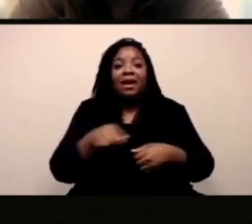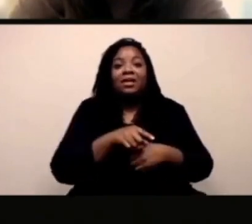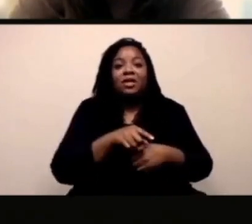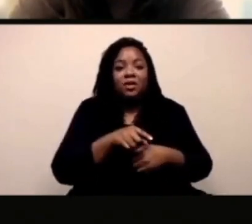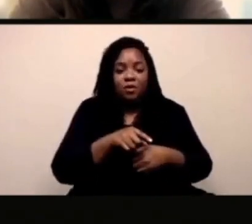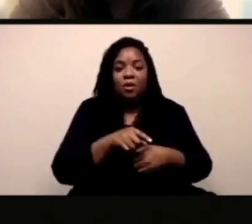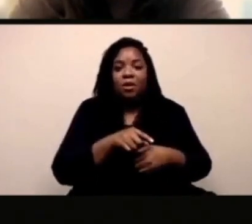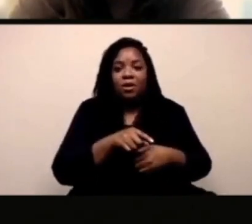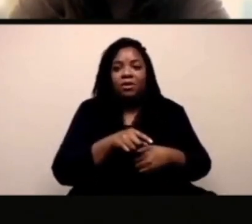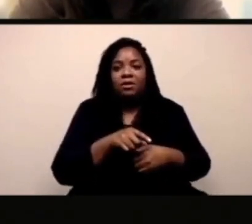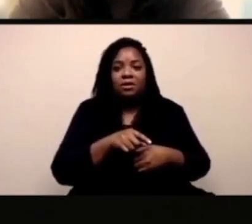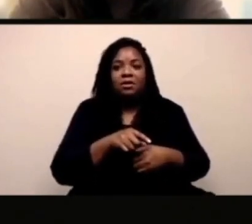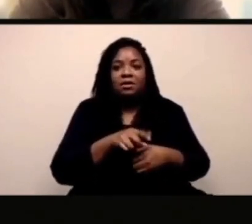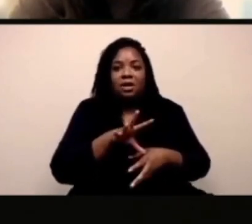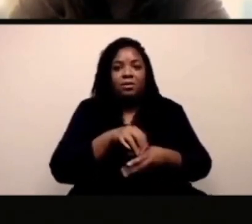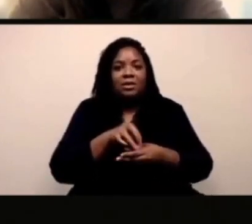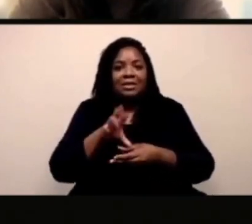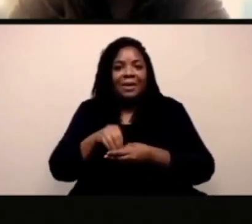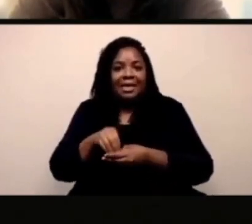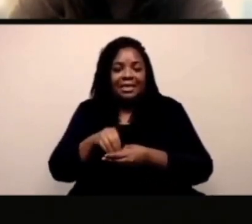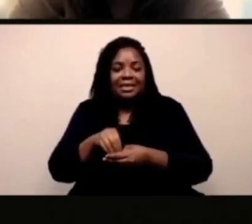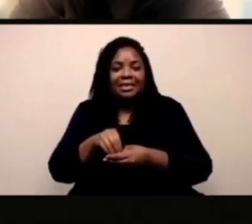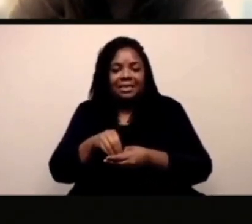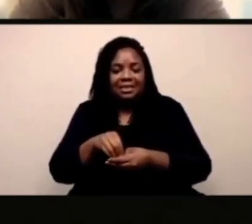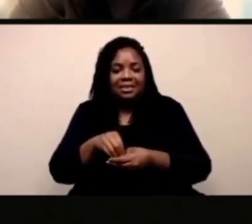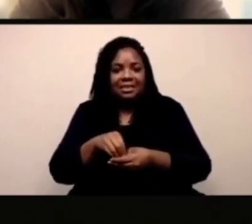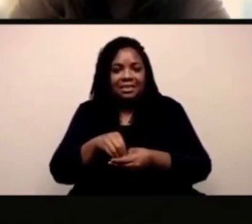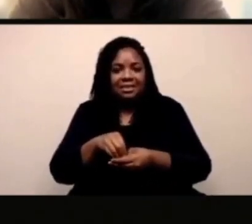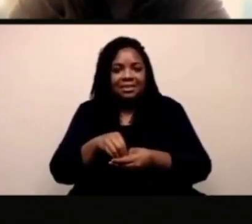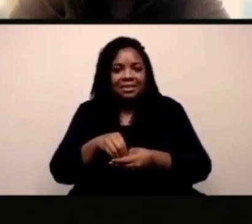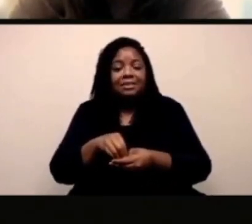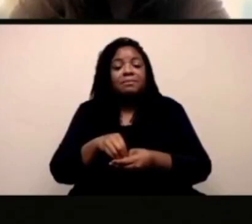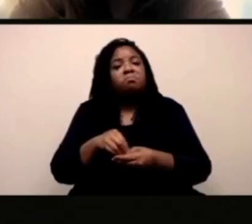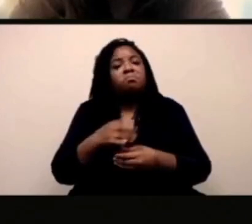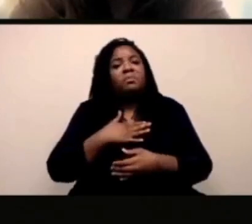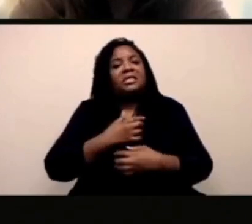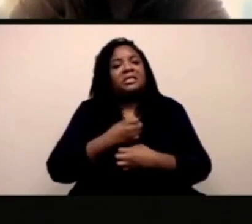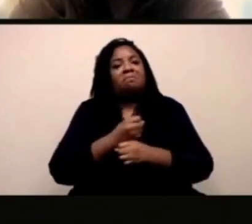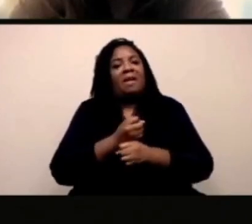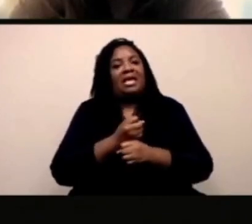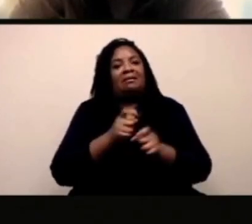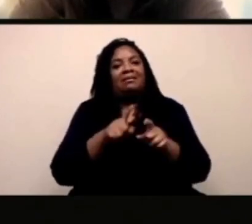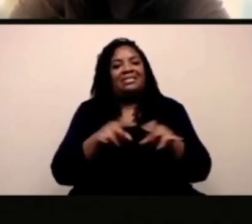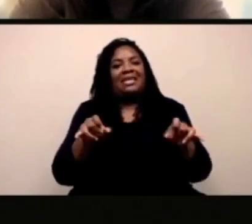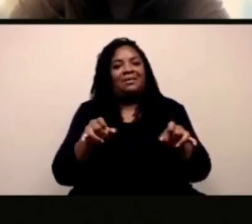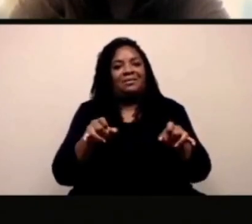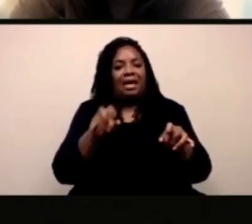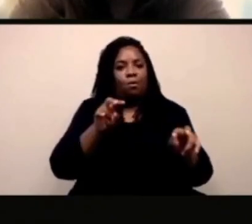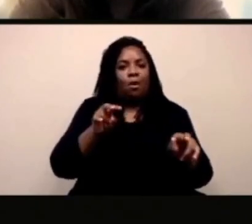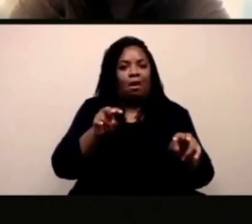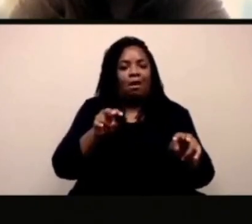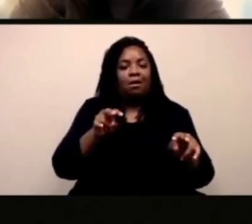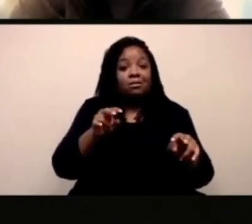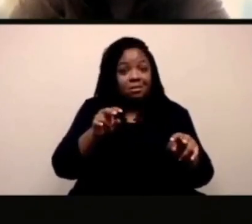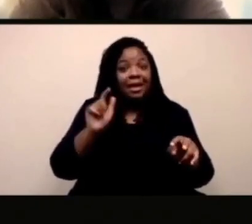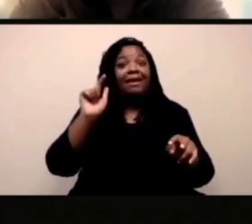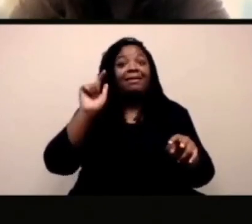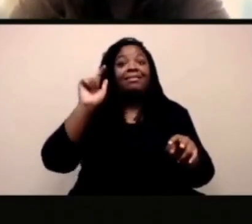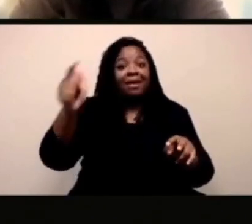prova una delle estensioni. grazie. Così vi invitiamo a partecipare